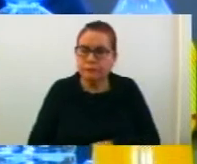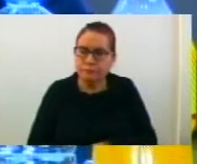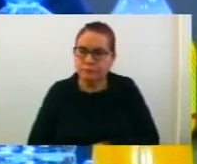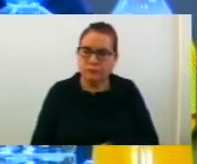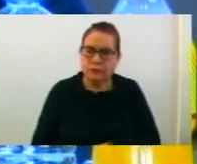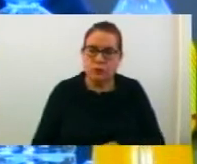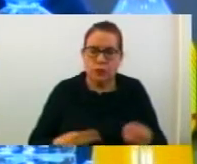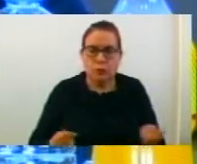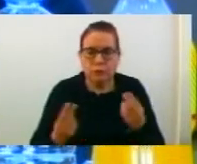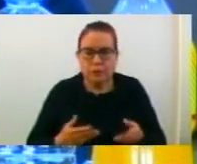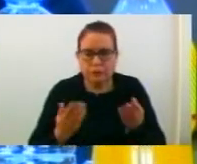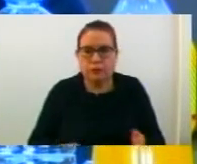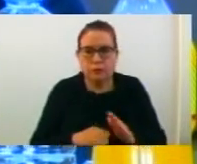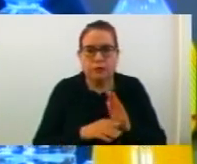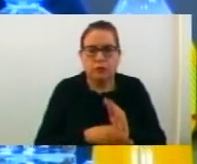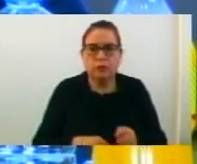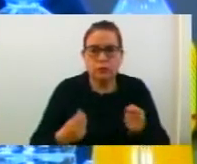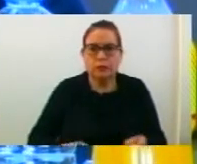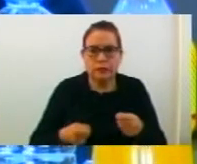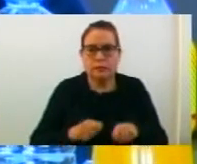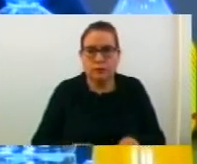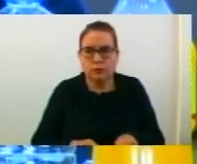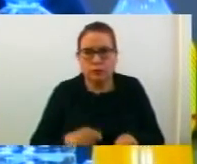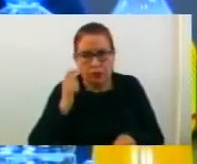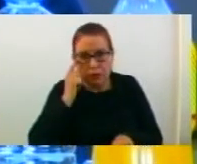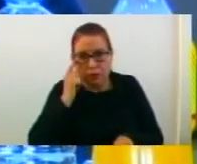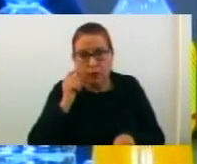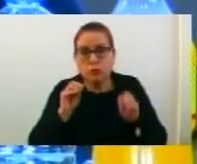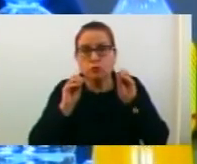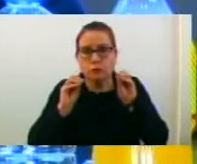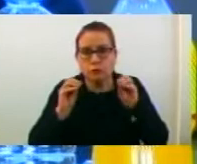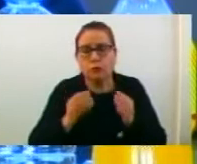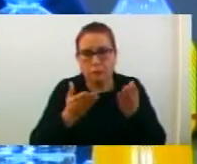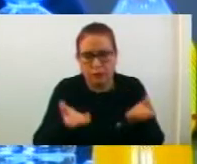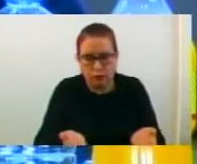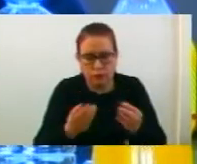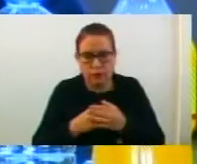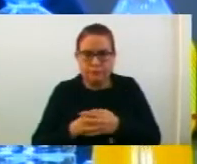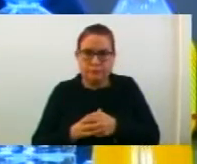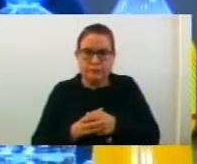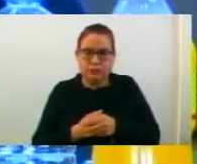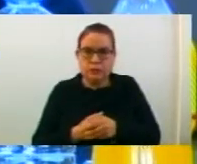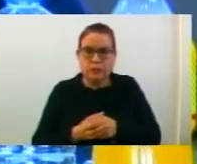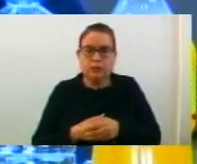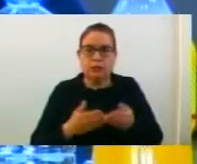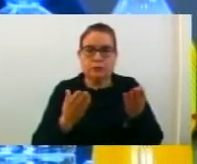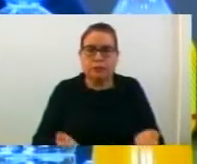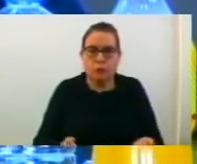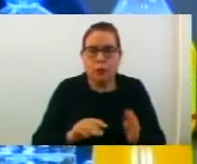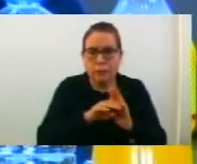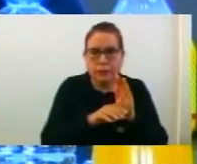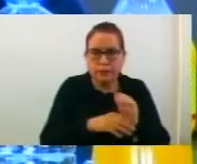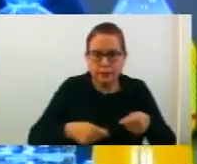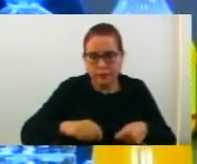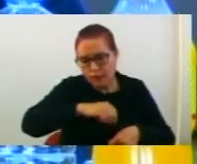се произнесе по предлог-планот и донесе заклучок со кој на Советот му предлага. Да го донесе предлог-планот за